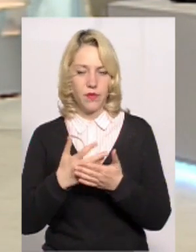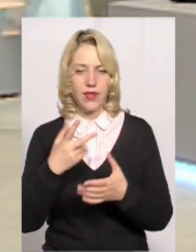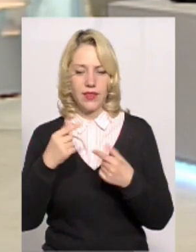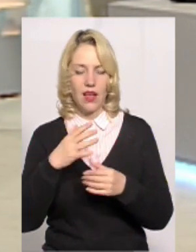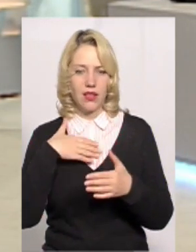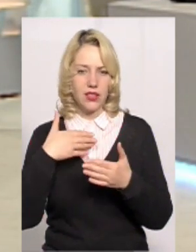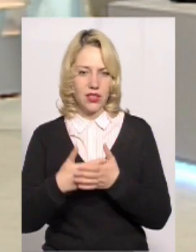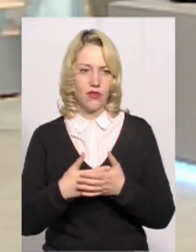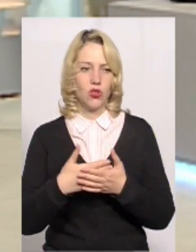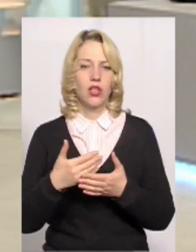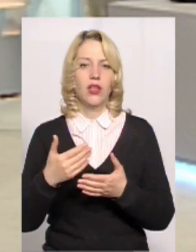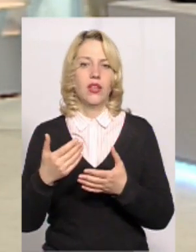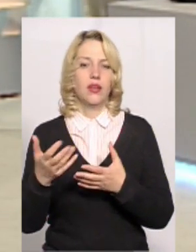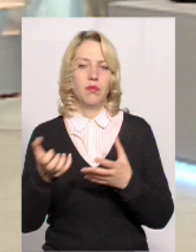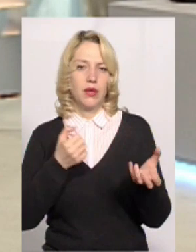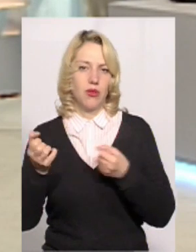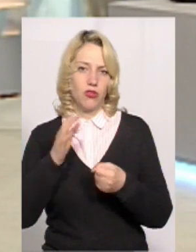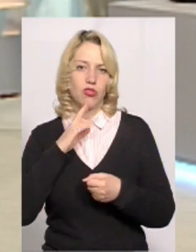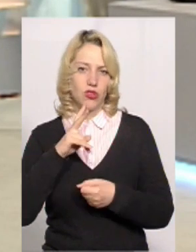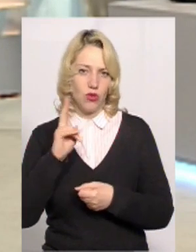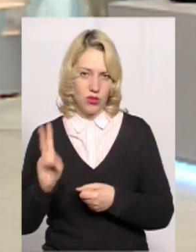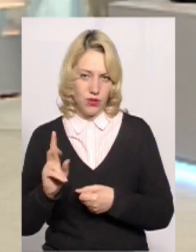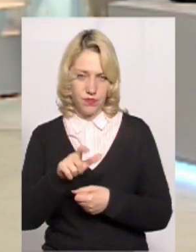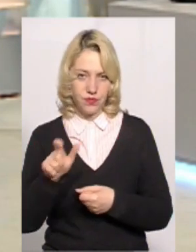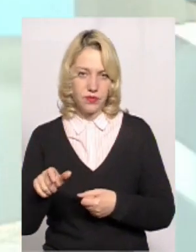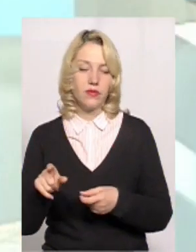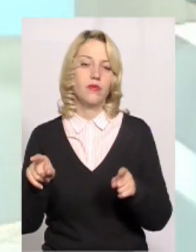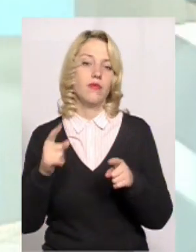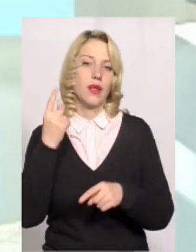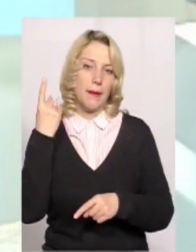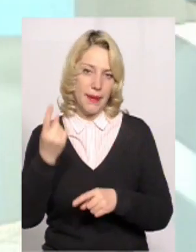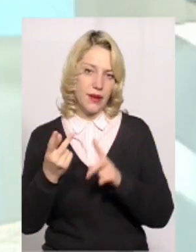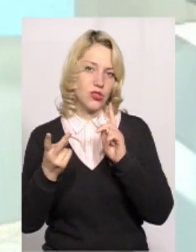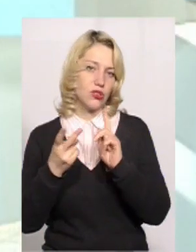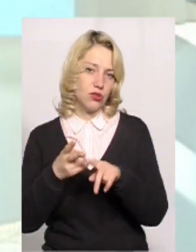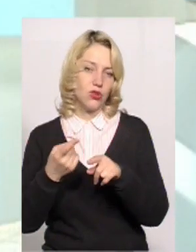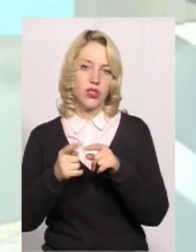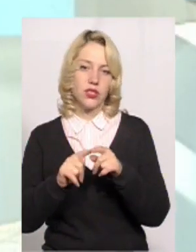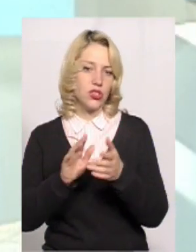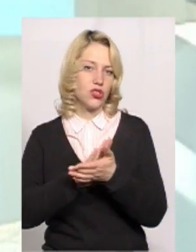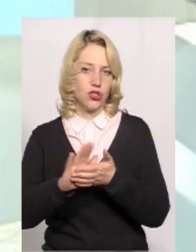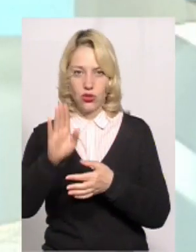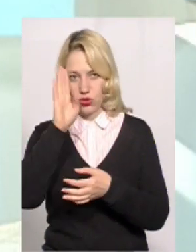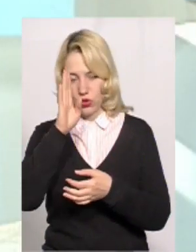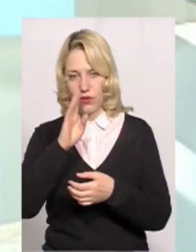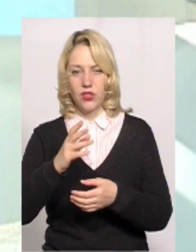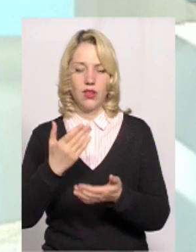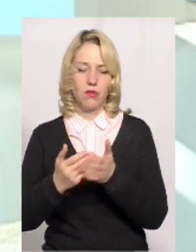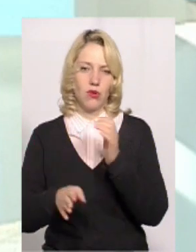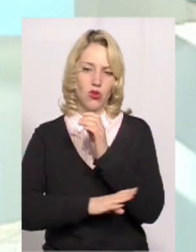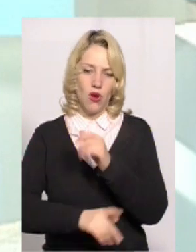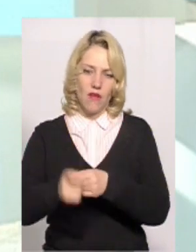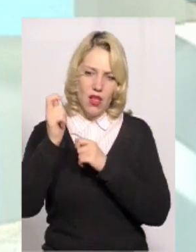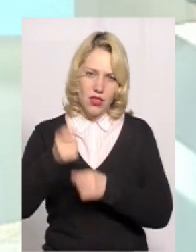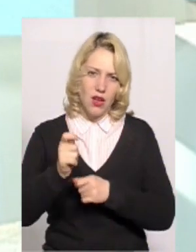активно приймають чи інші силові структури, куди приймають жінок. Так, це перше. Друге, чисто чоловіча робота, доробна робота,